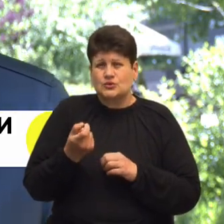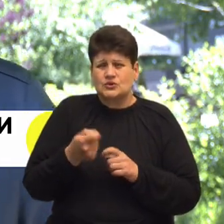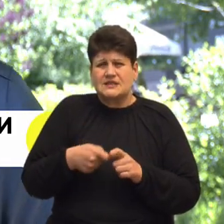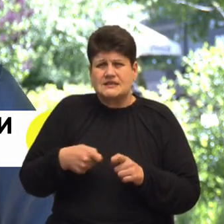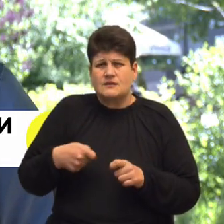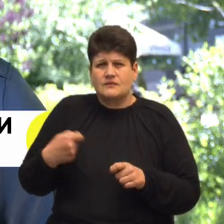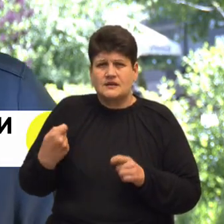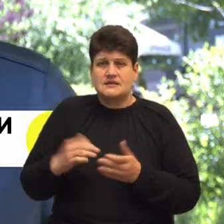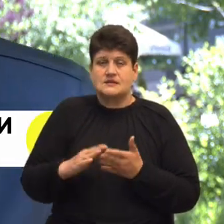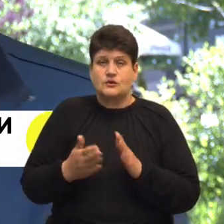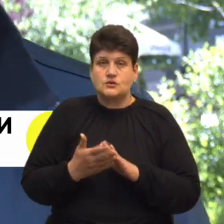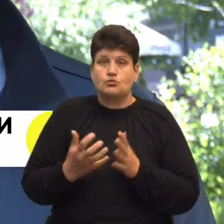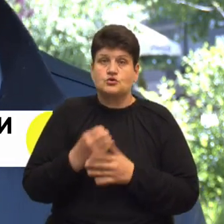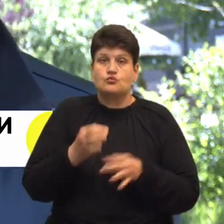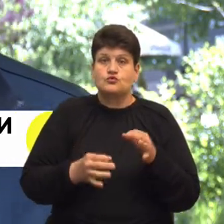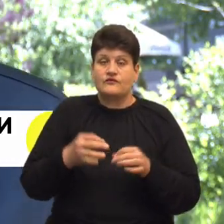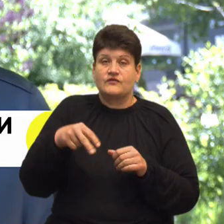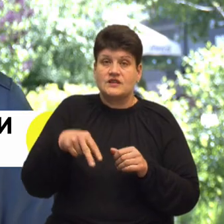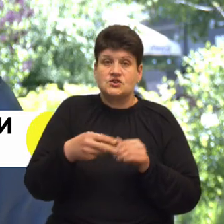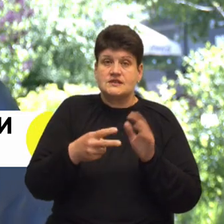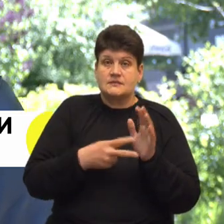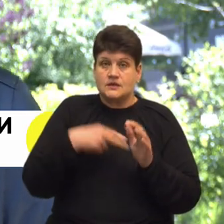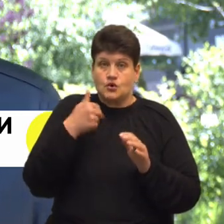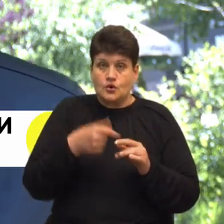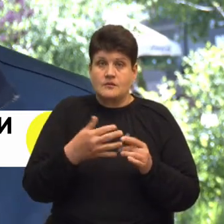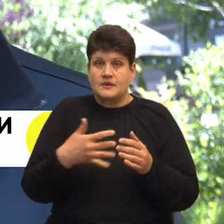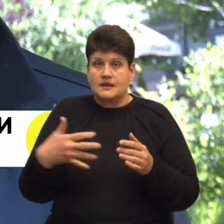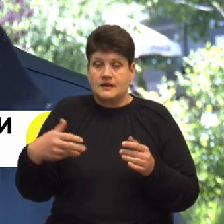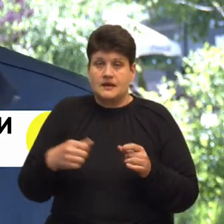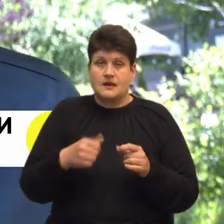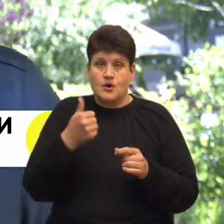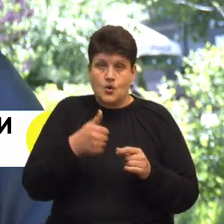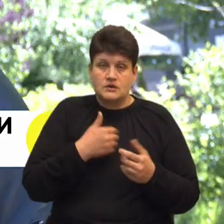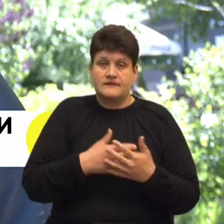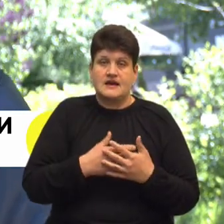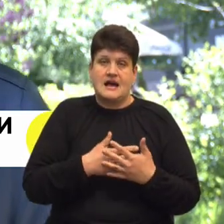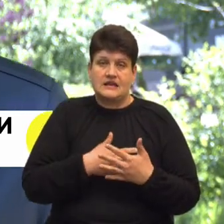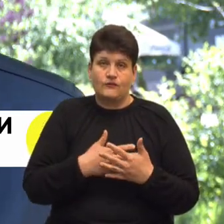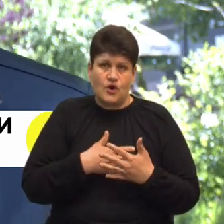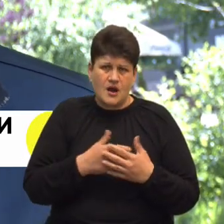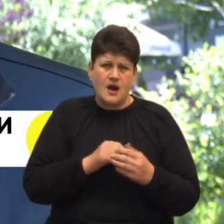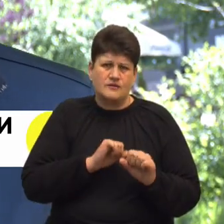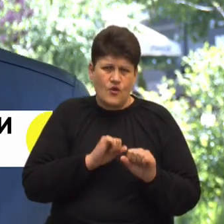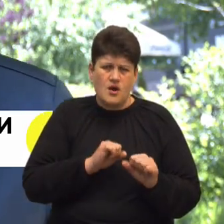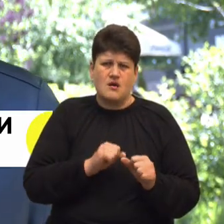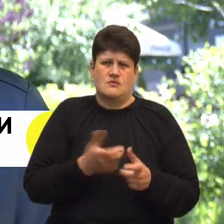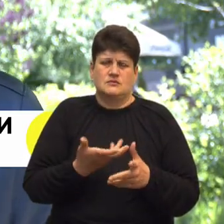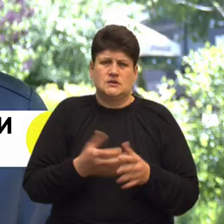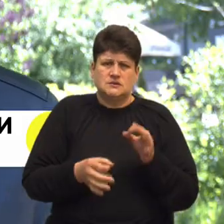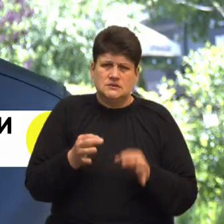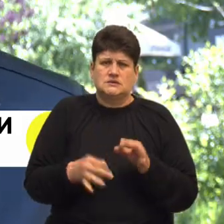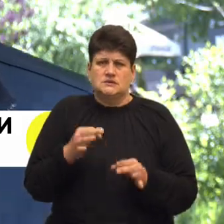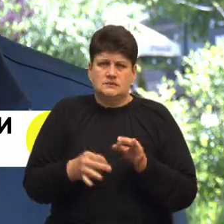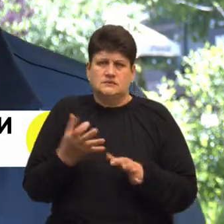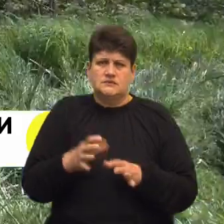ситуацію получилося в судах. З 2017 року ми декілька років з адвокатом, з громадською спілкою Ради бізнесу Тернопілля судилися. На жаль,